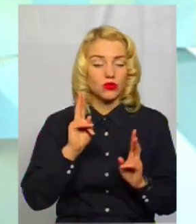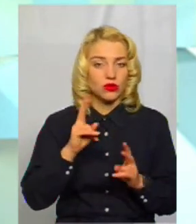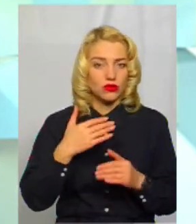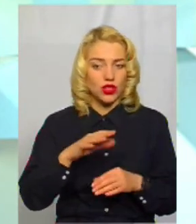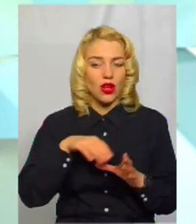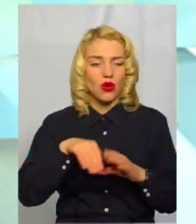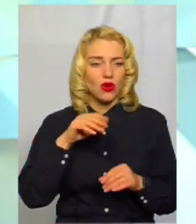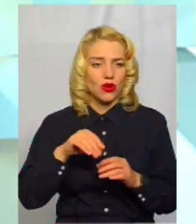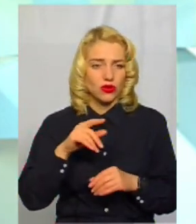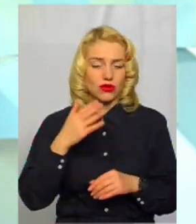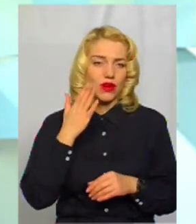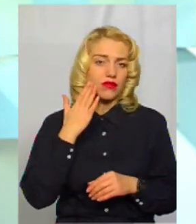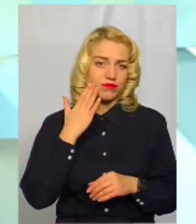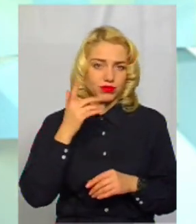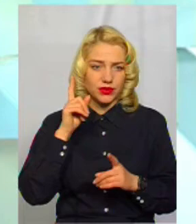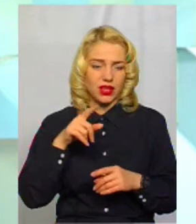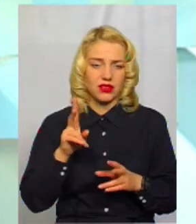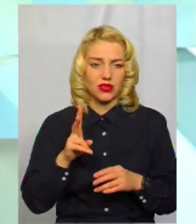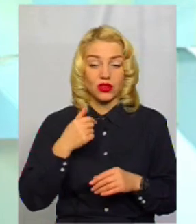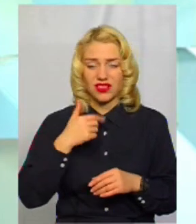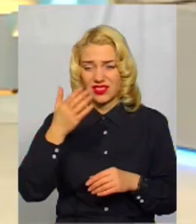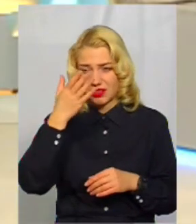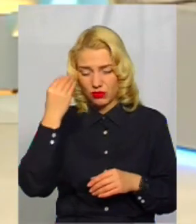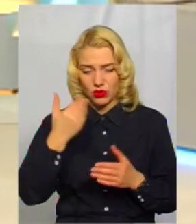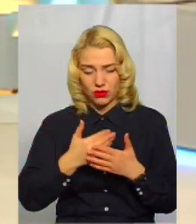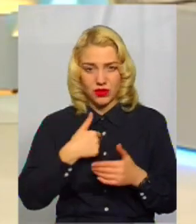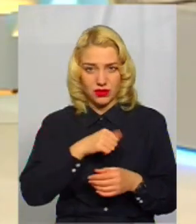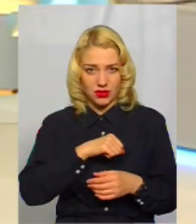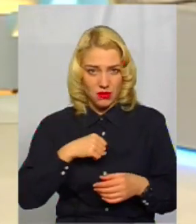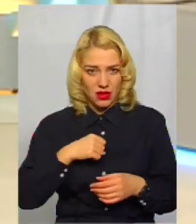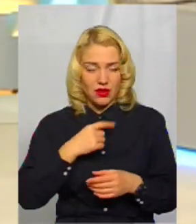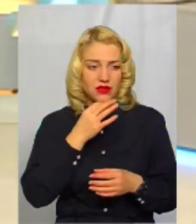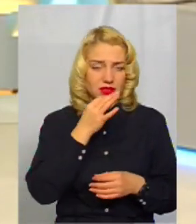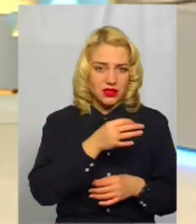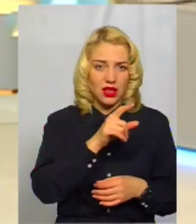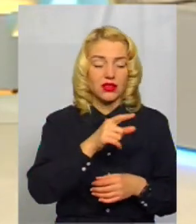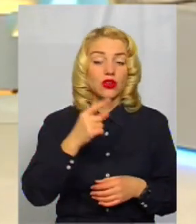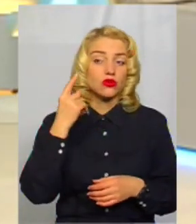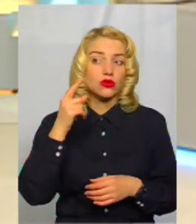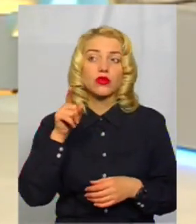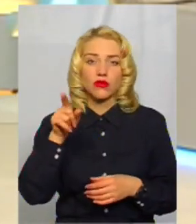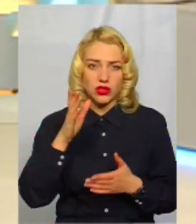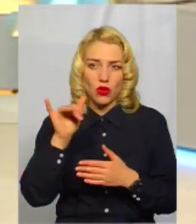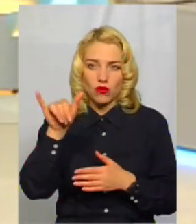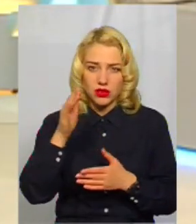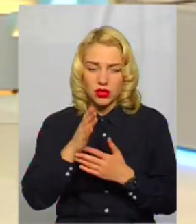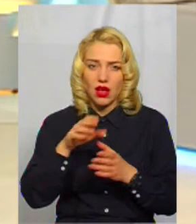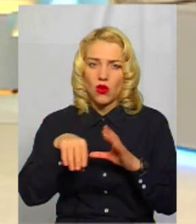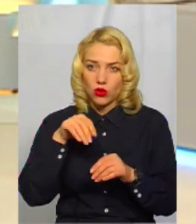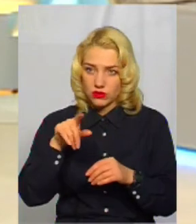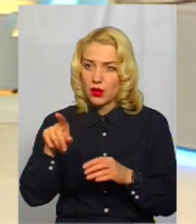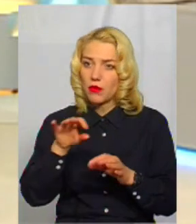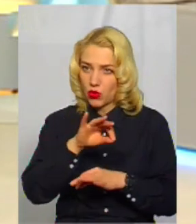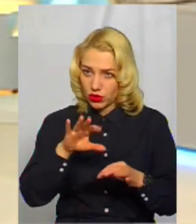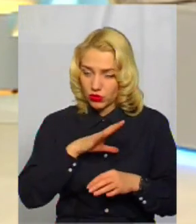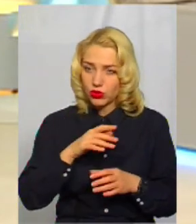голосувало, вони вже навіть, якщо я за когось забулася, вони телефонують, ми чули, що йде голосування, ви там писали якийсь проєкт, може вас підтримати.